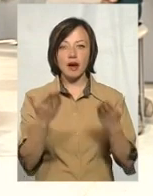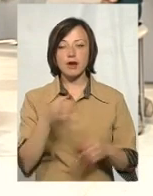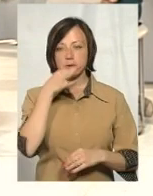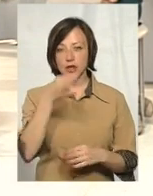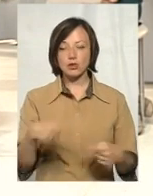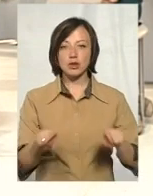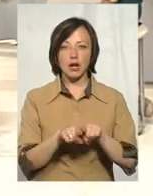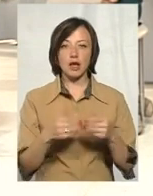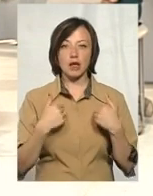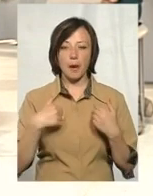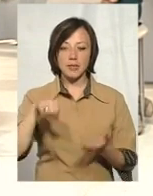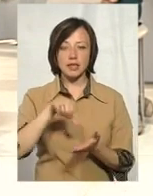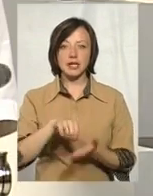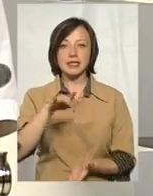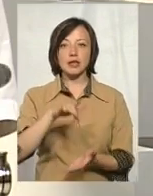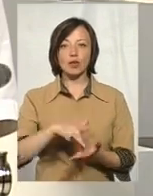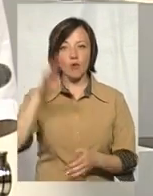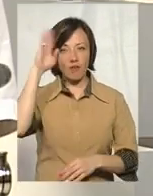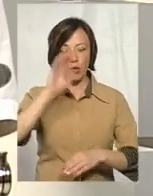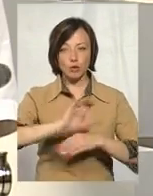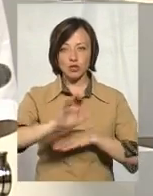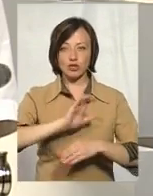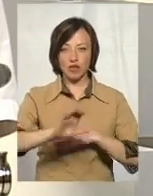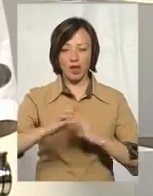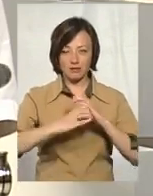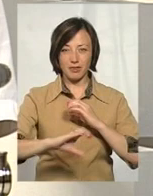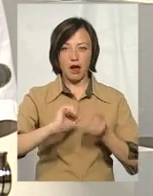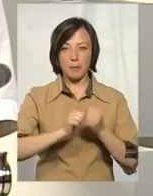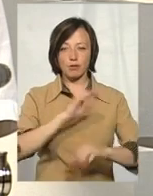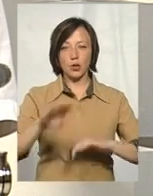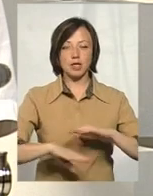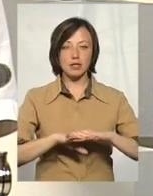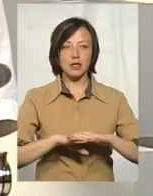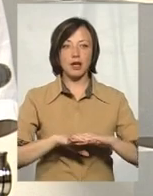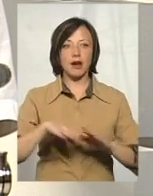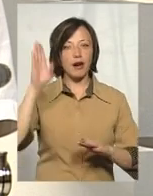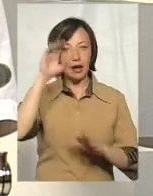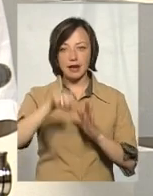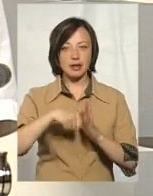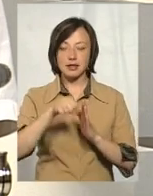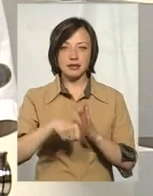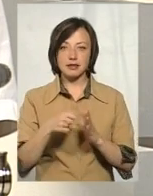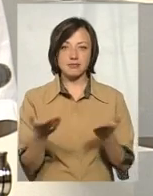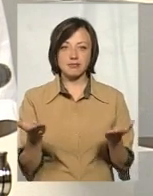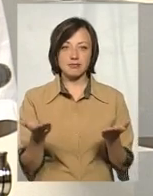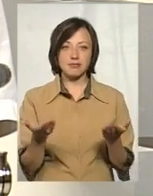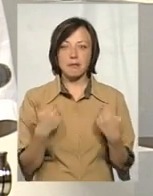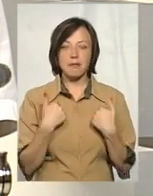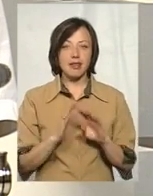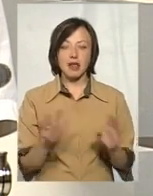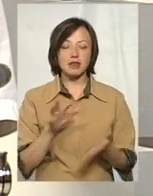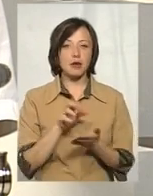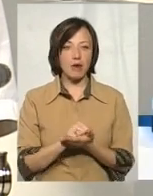я представляю централізоване водопостачання міста Кам'янця-Подільського, там кірниці. Тут таке, ми тим не